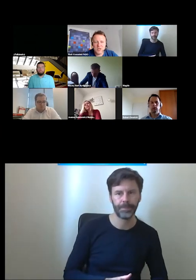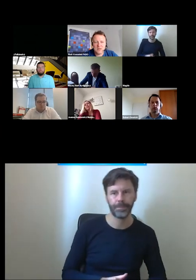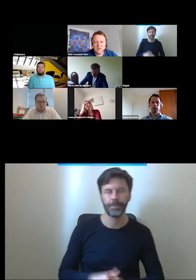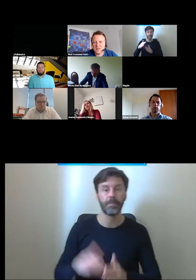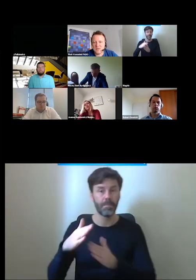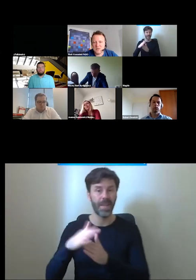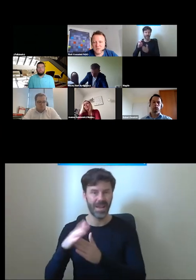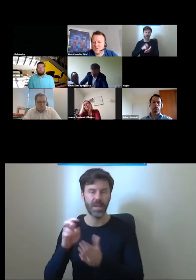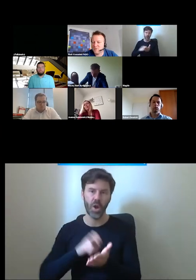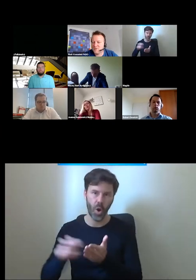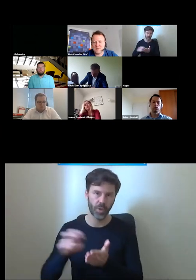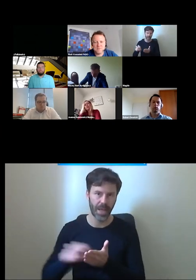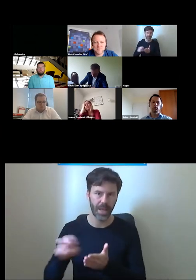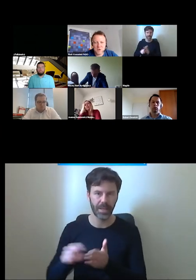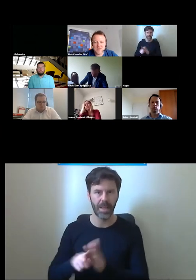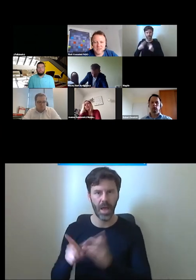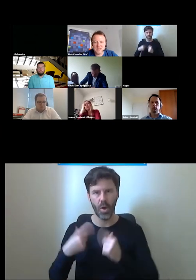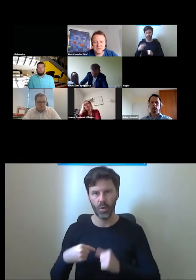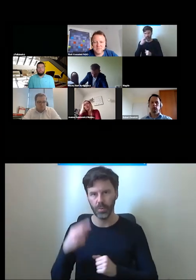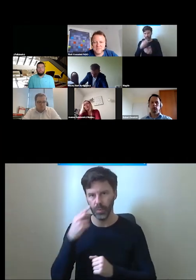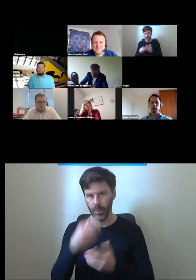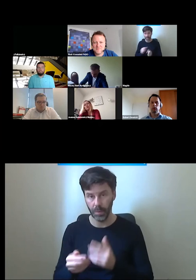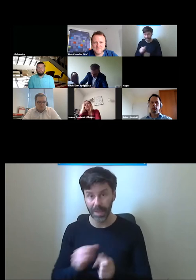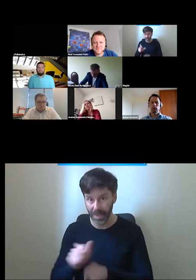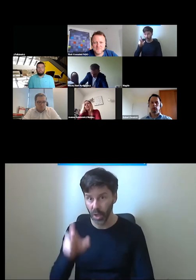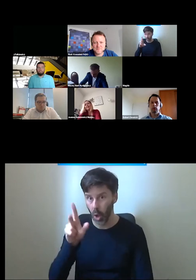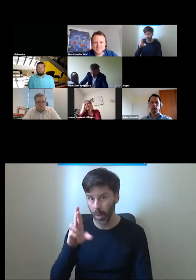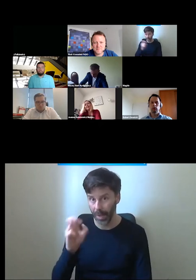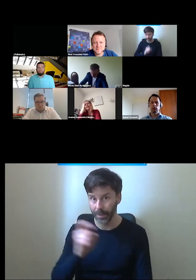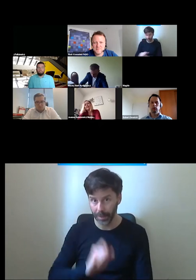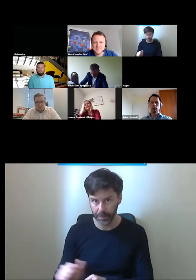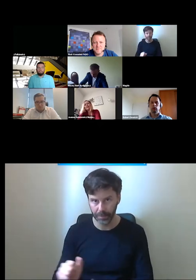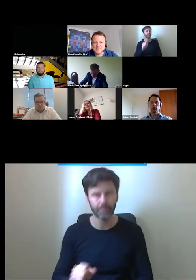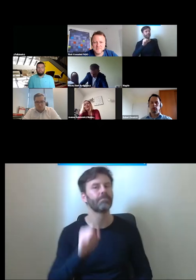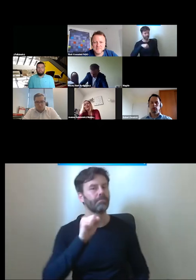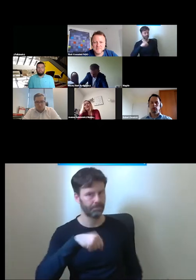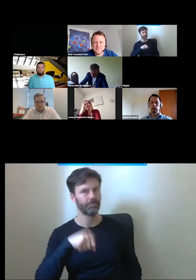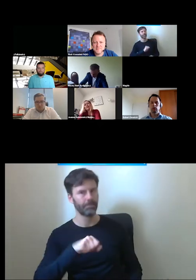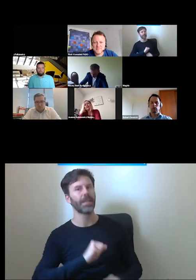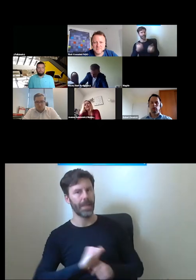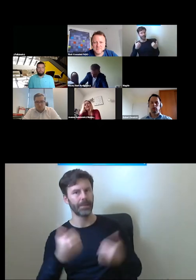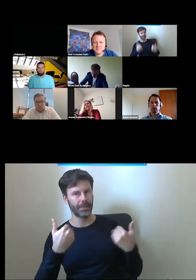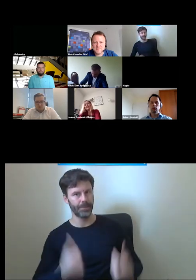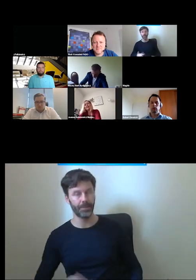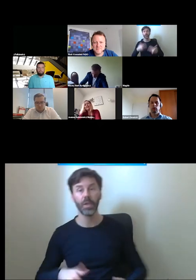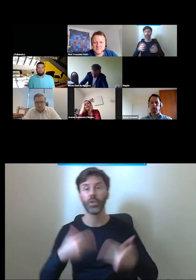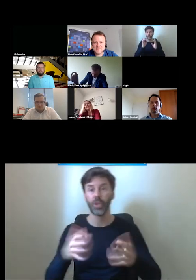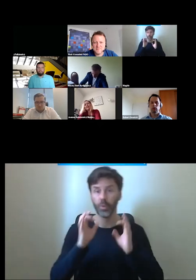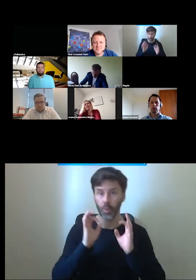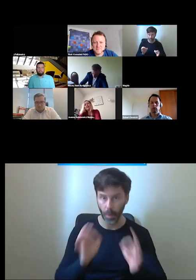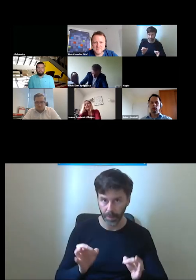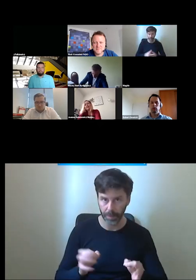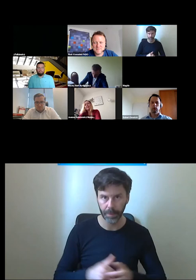poruszanie się także osobom słabowidzącym Konrad jesteś? Oczywiście dzień dobry ja nie będę